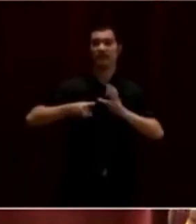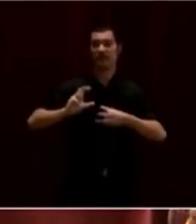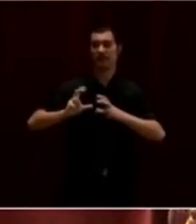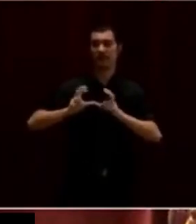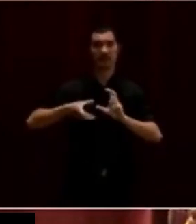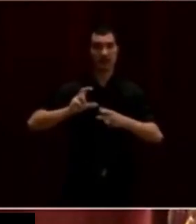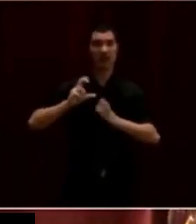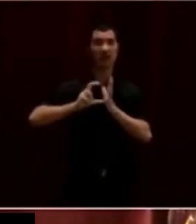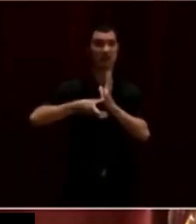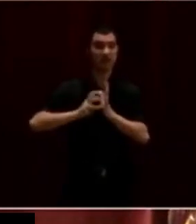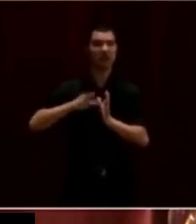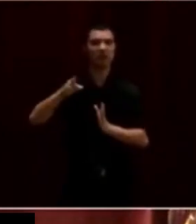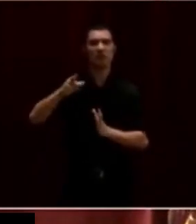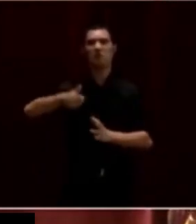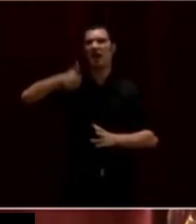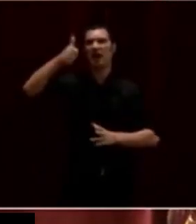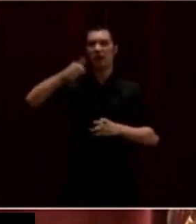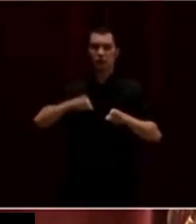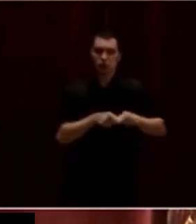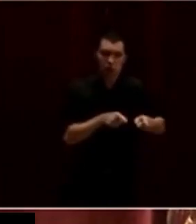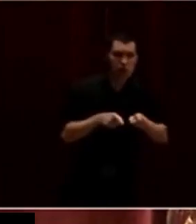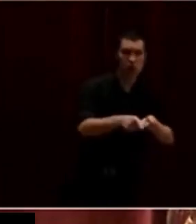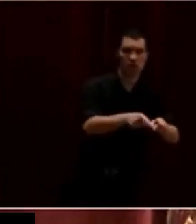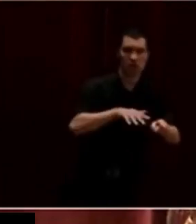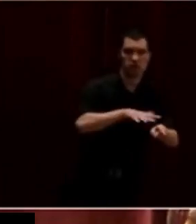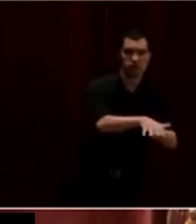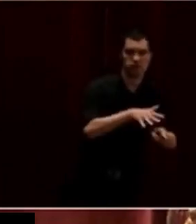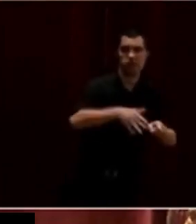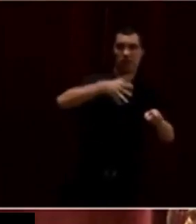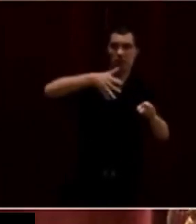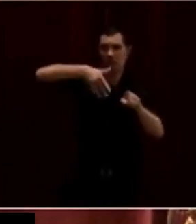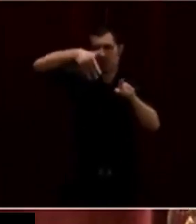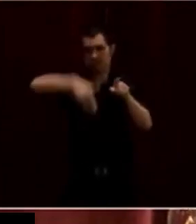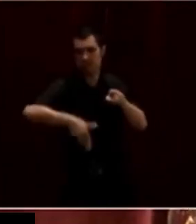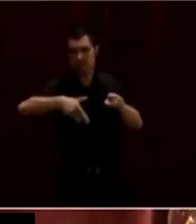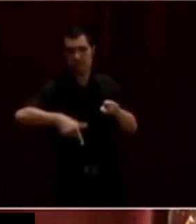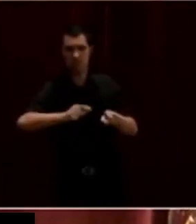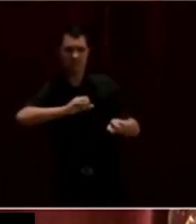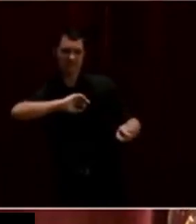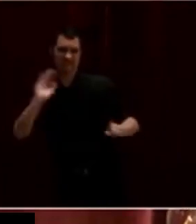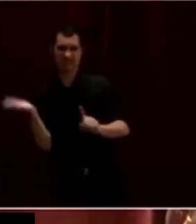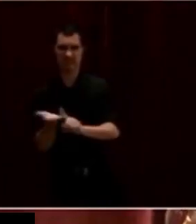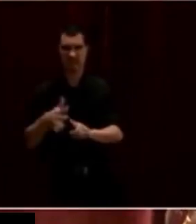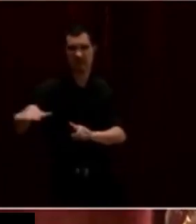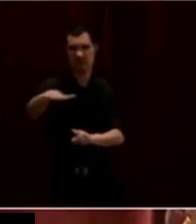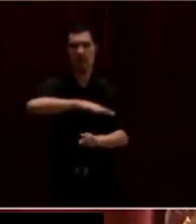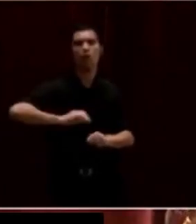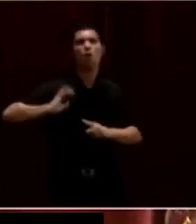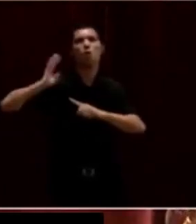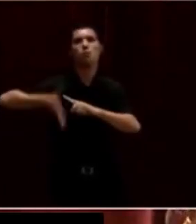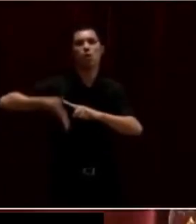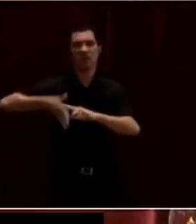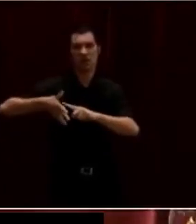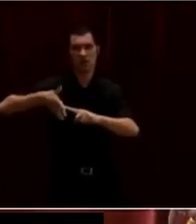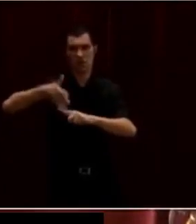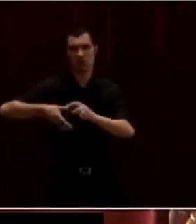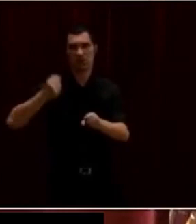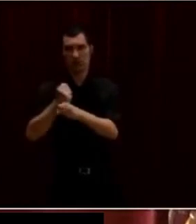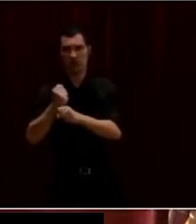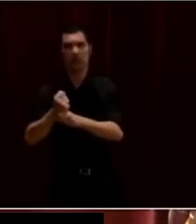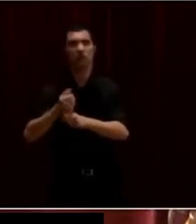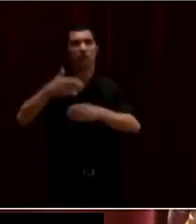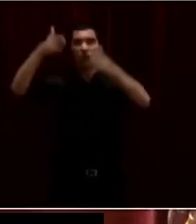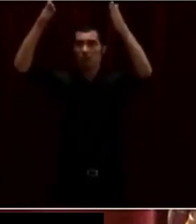produir tot el que era més proper del torrent i del barranc, és a dir, bàsicament, el polígon industrial i molt d'hortals, amb caiguda de